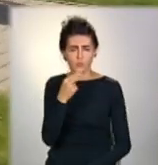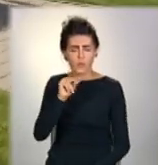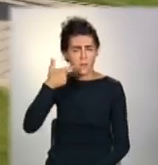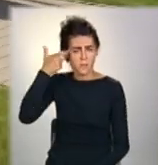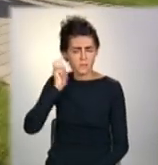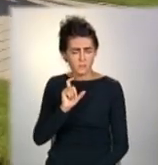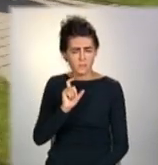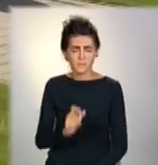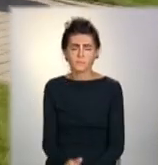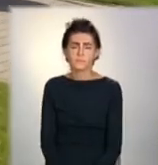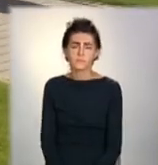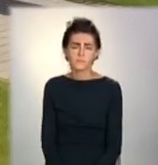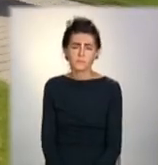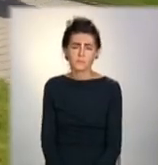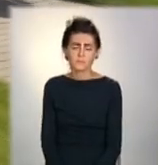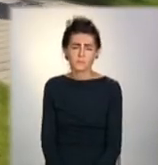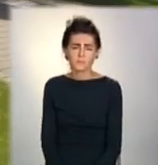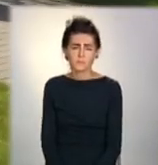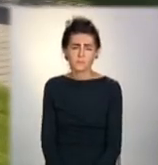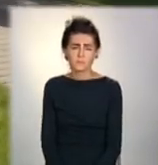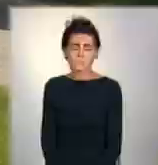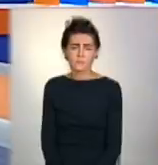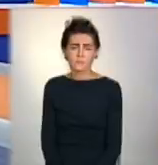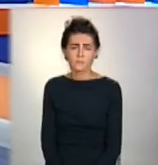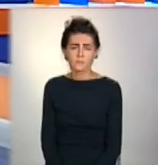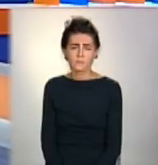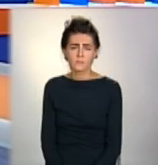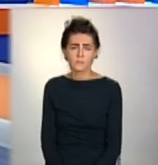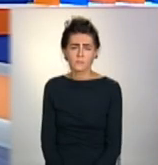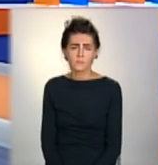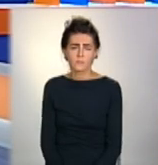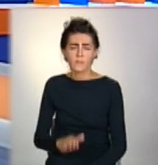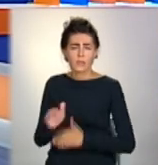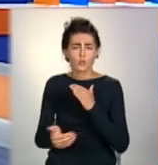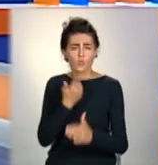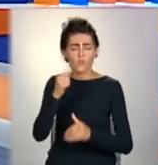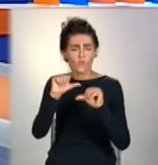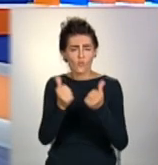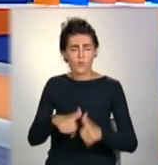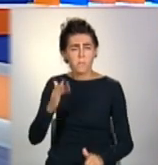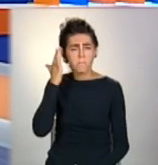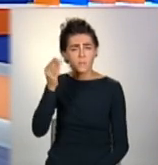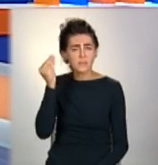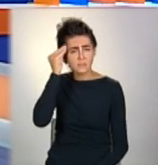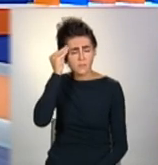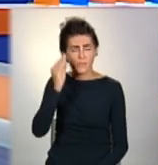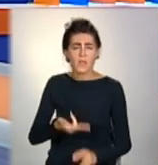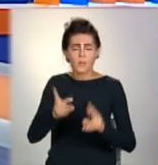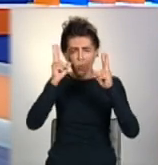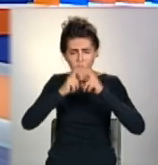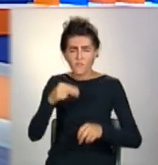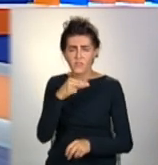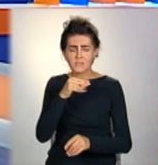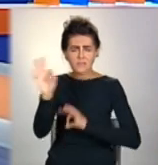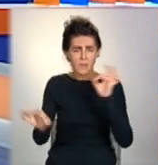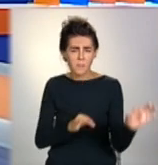Покідіна, Анжела Волонець для телеканалу «Донбас». Новий формат мислення, розробка ефективних схем